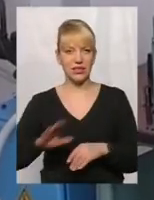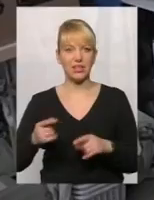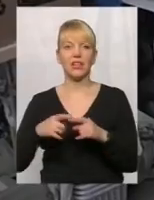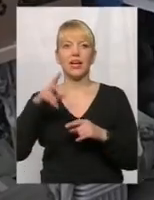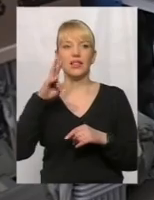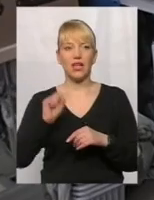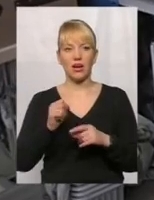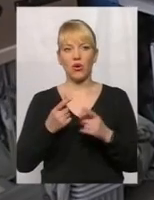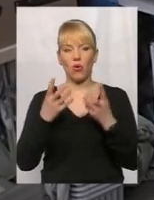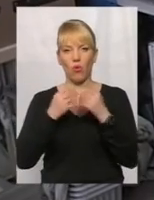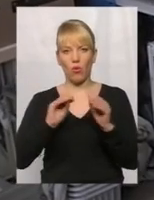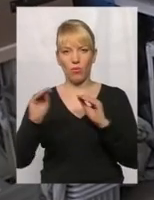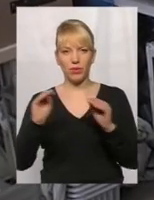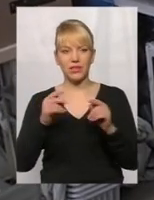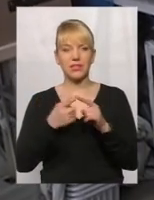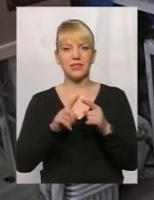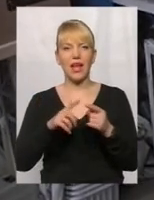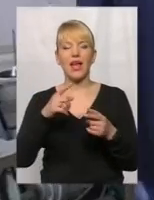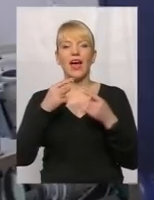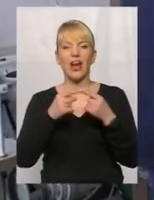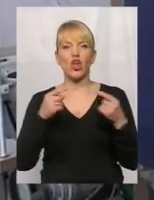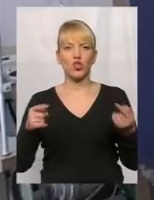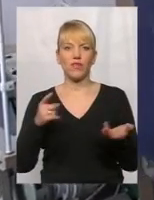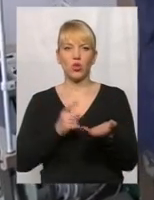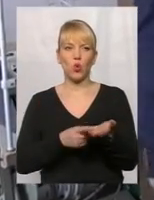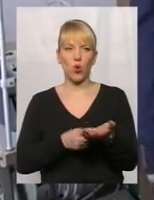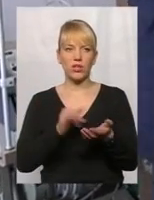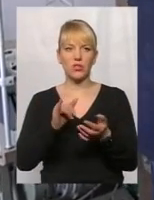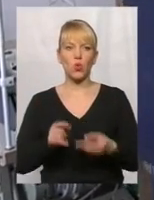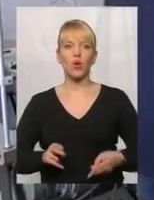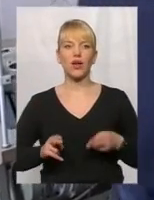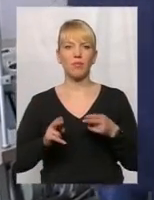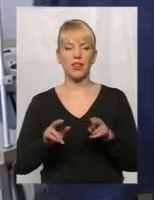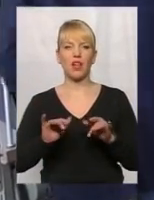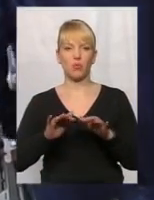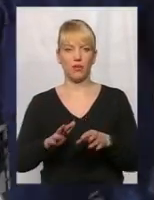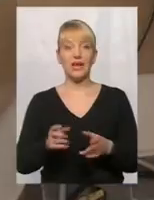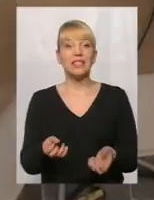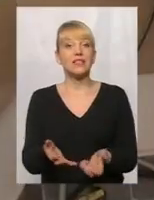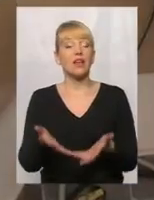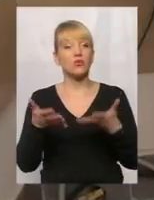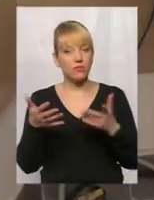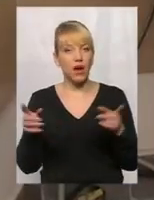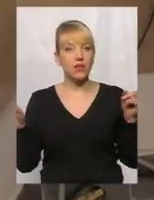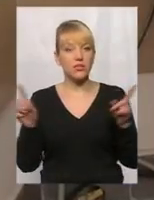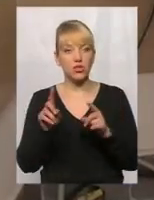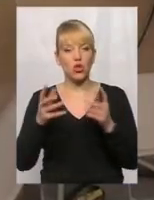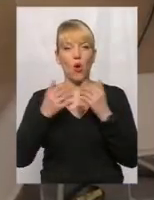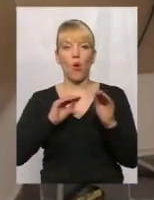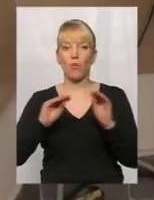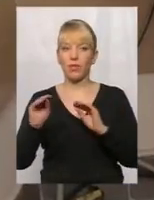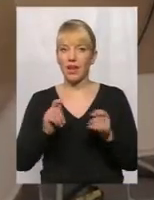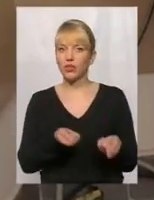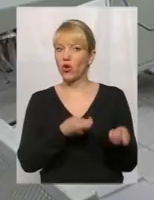ортопедична установка стала речовим доказом у кримінальному провадженні. З'ясувалося, що обладнання доставлене